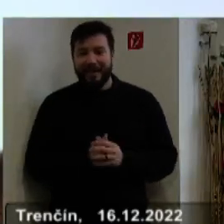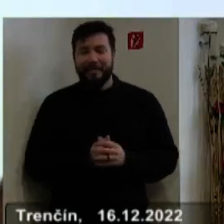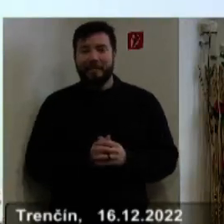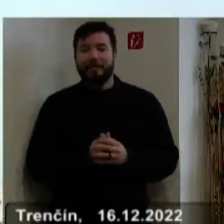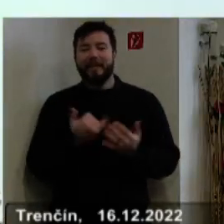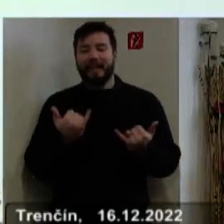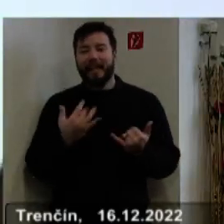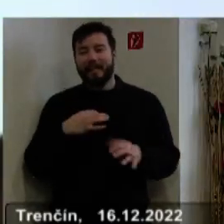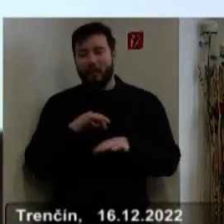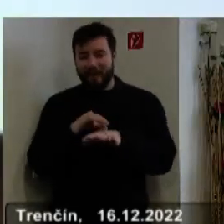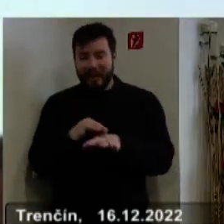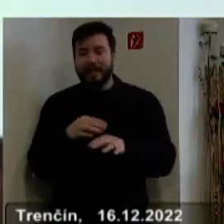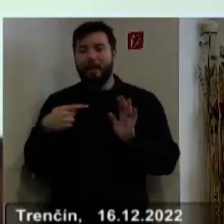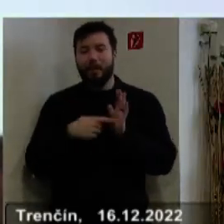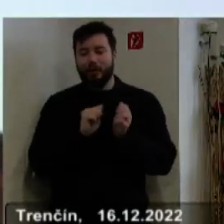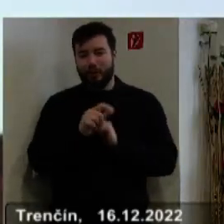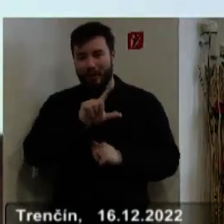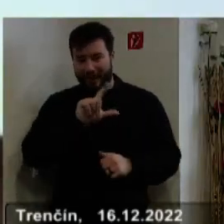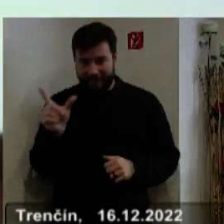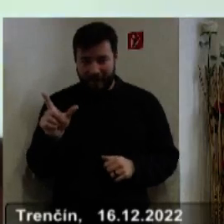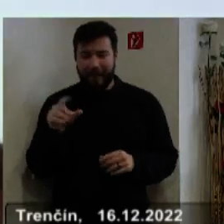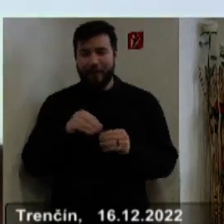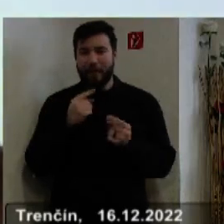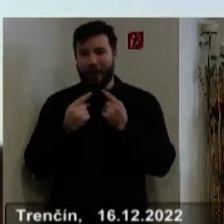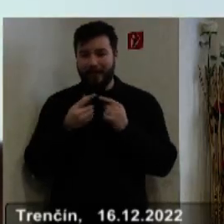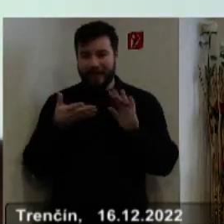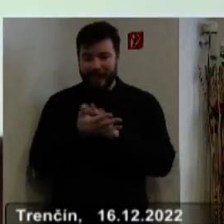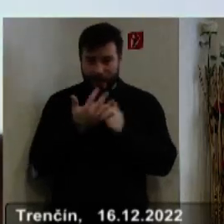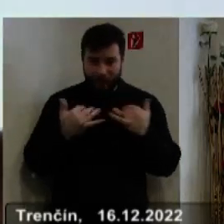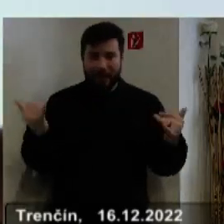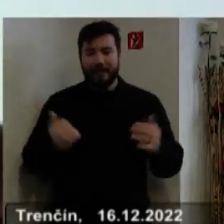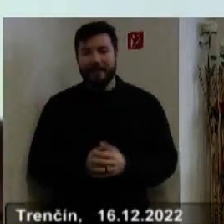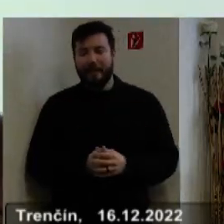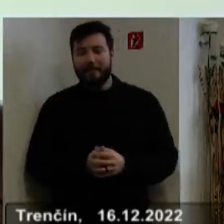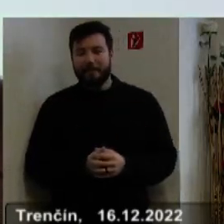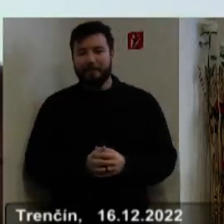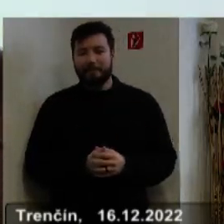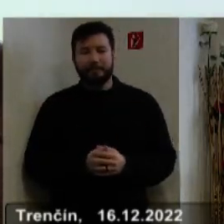uvedol bod 2 rokovania zastupiteľstva, ktorým je